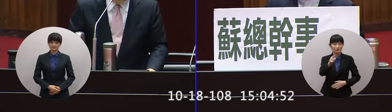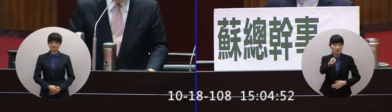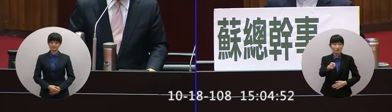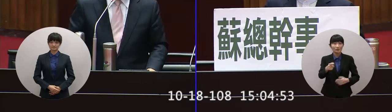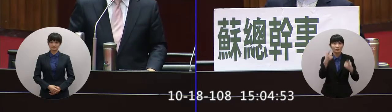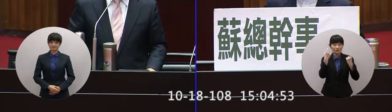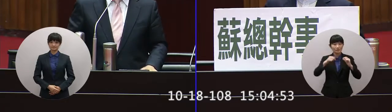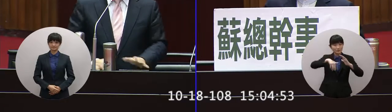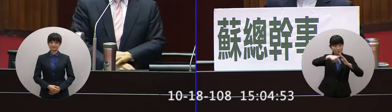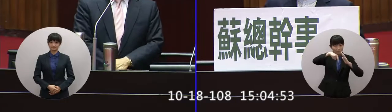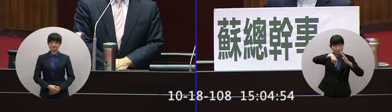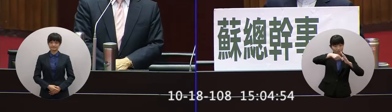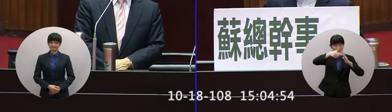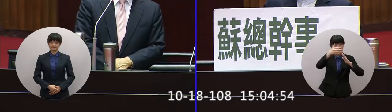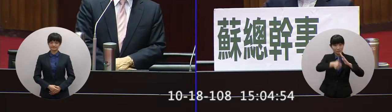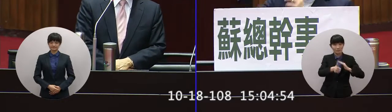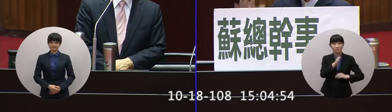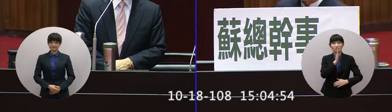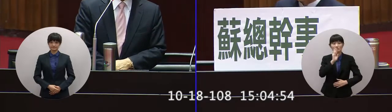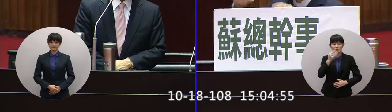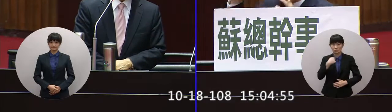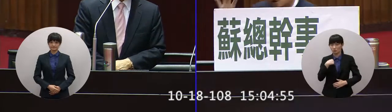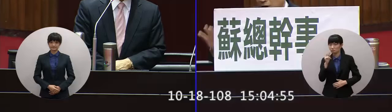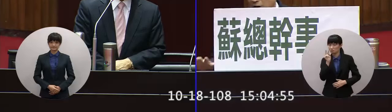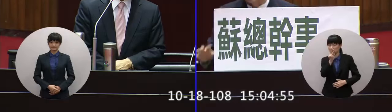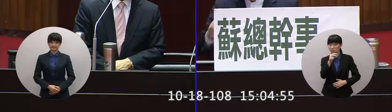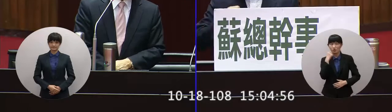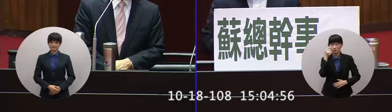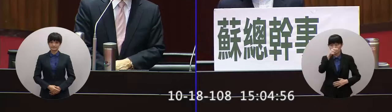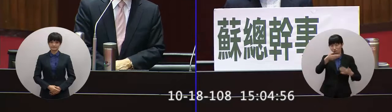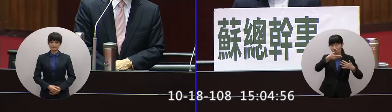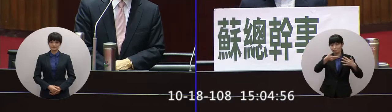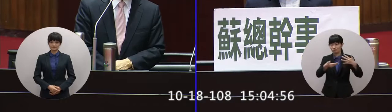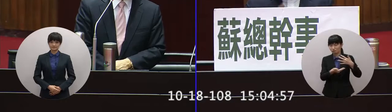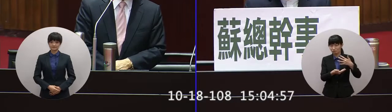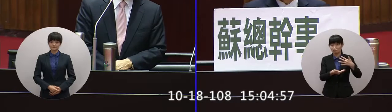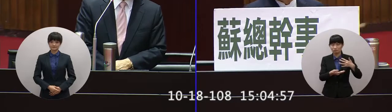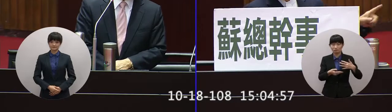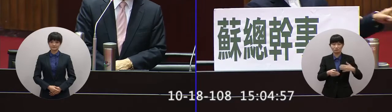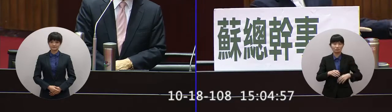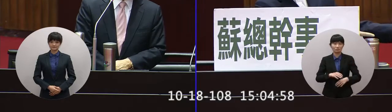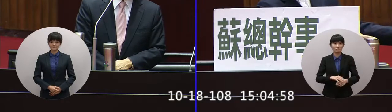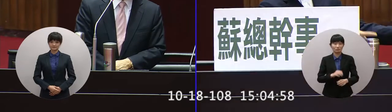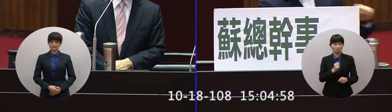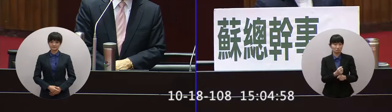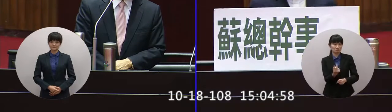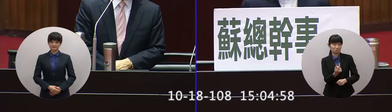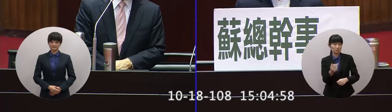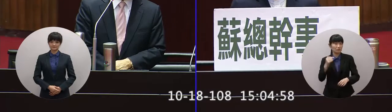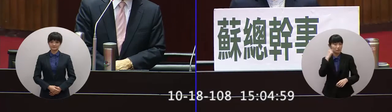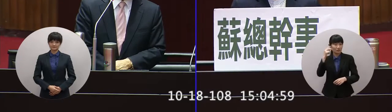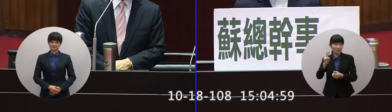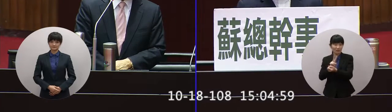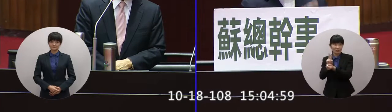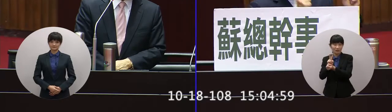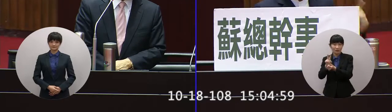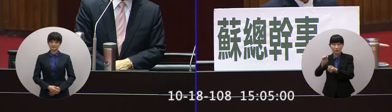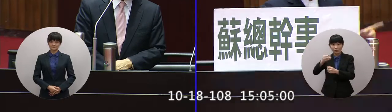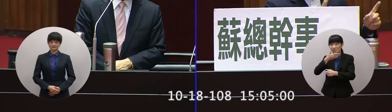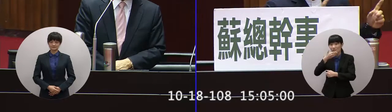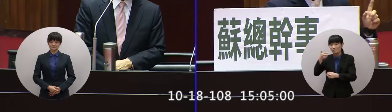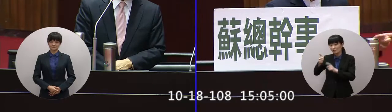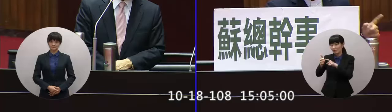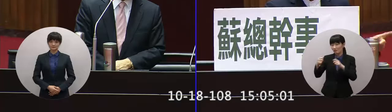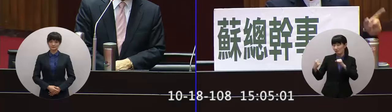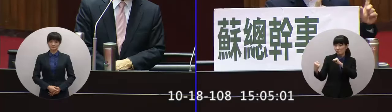可是在我心目中你自己把自己降格去跟林萬利搶位置去當